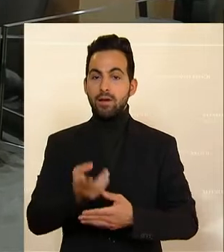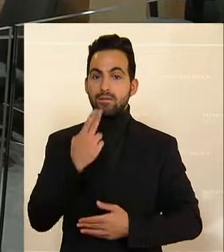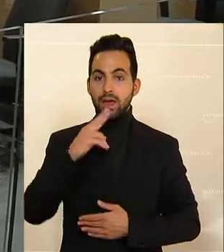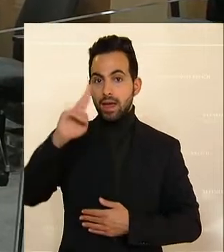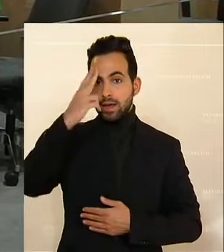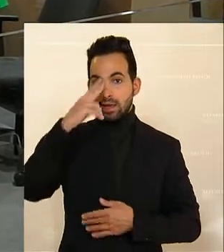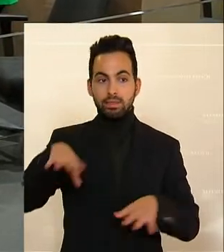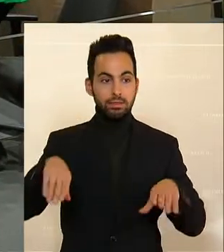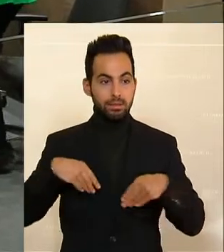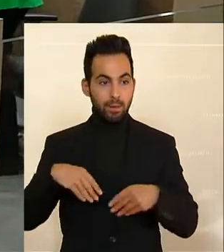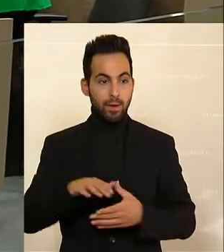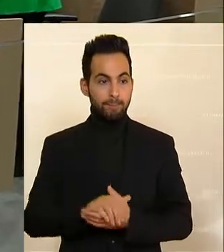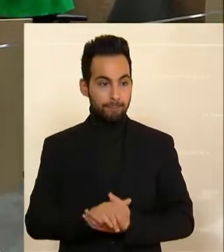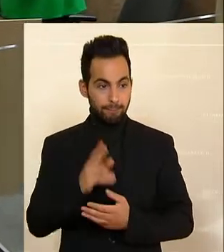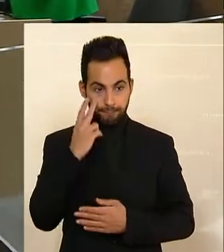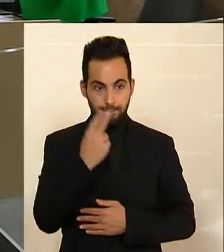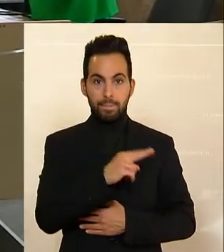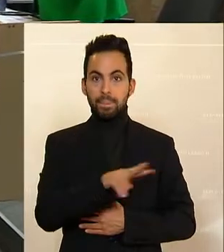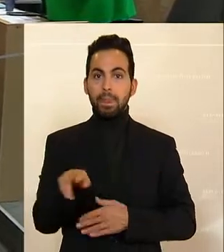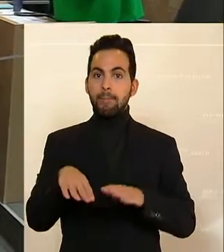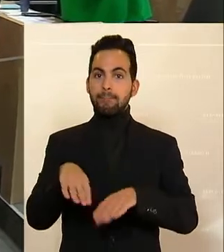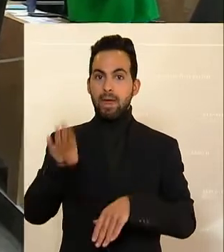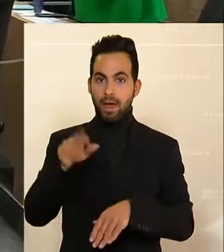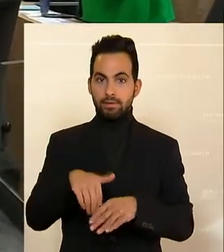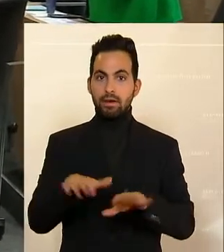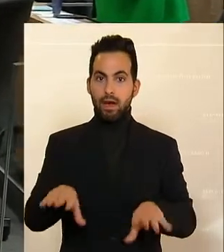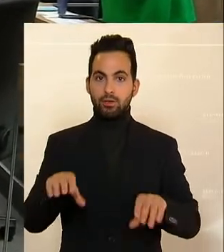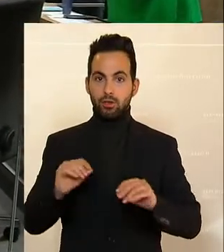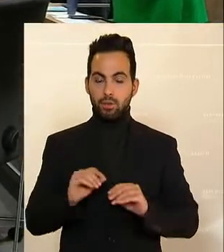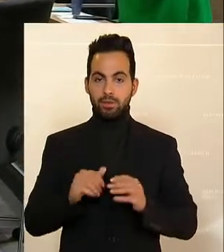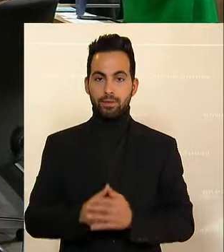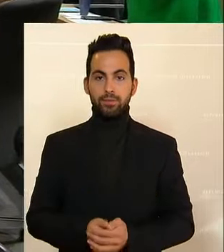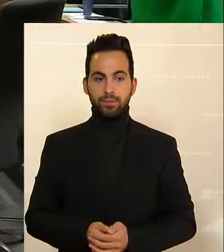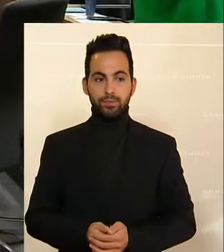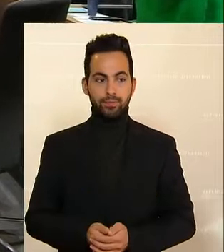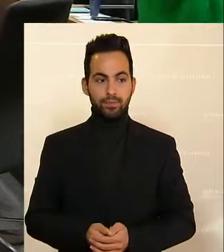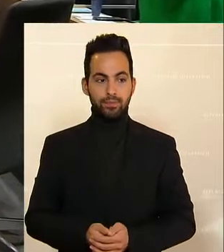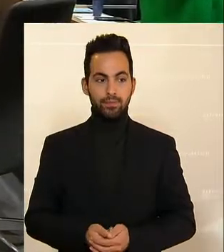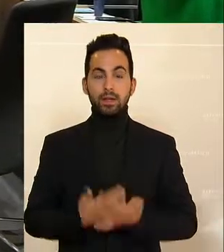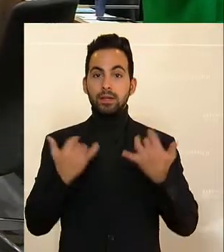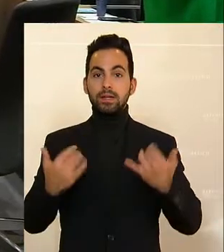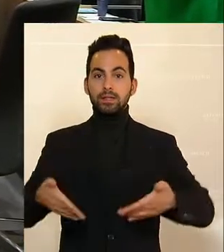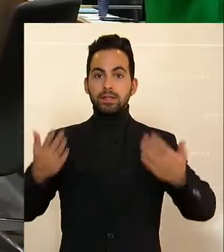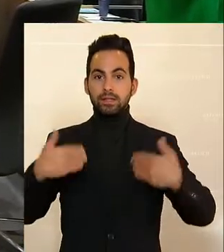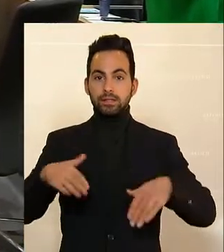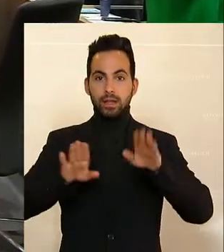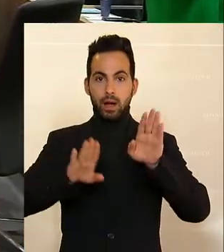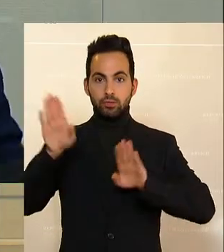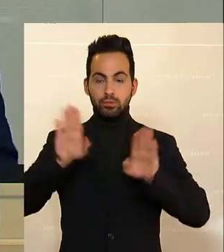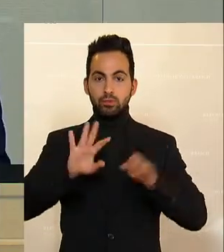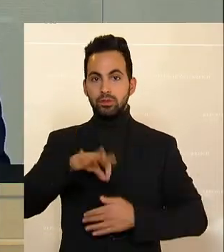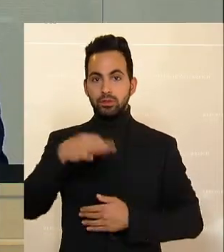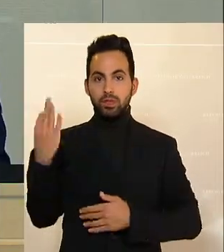die Kenntnisnahme? Das ist die Mehrheit und damit angenommen. Wir gelangen zur Abstimmung über